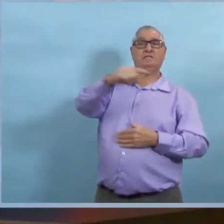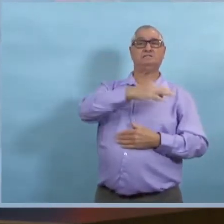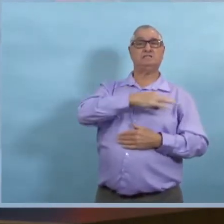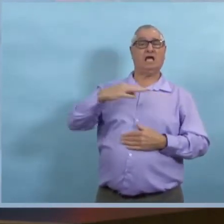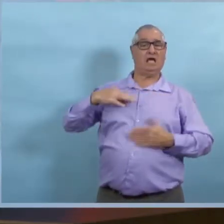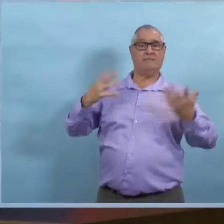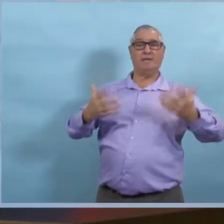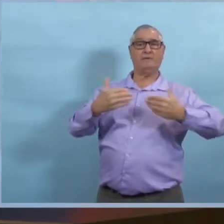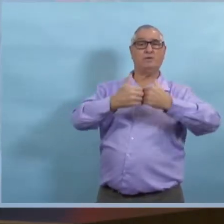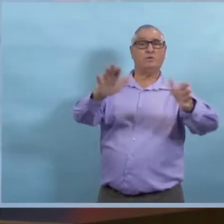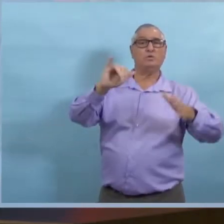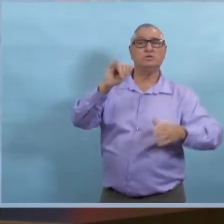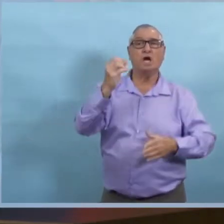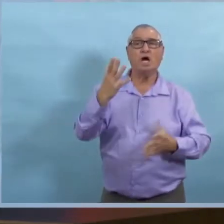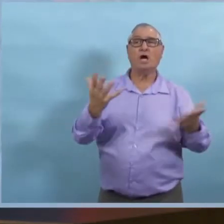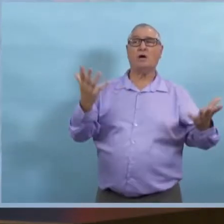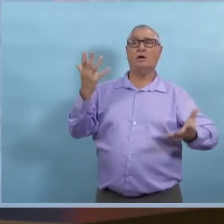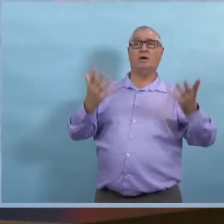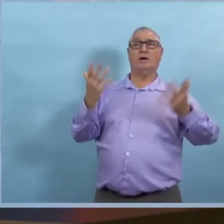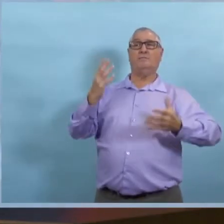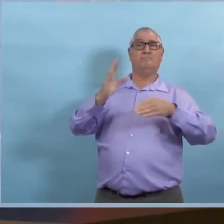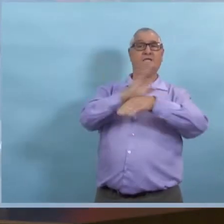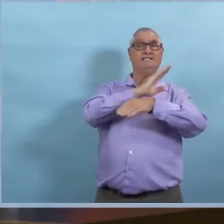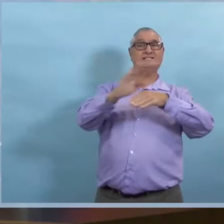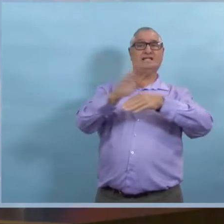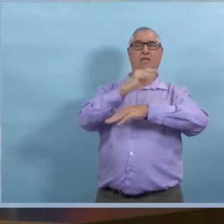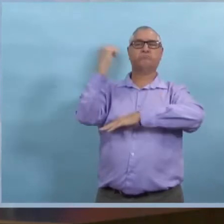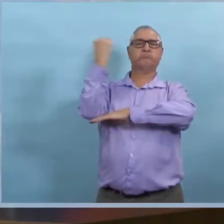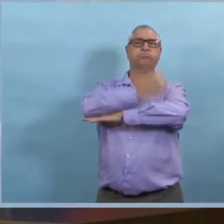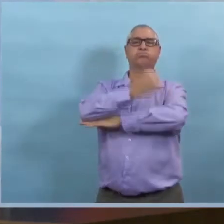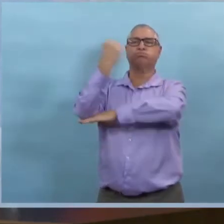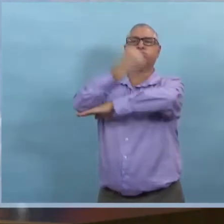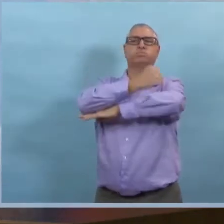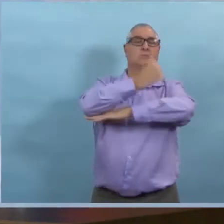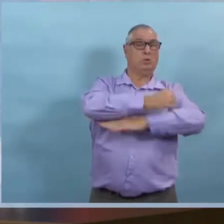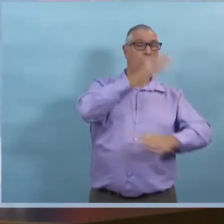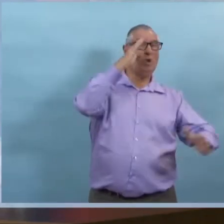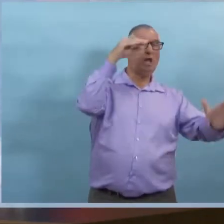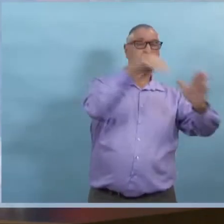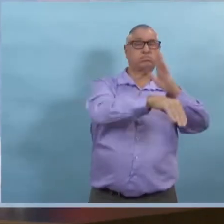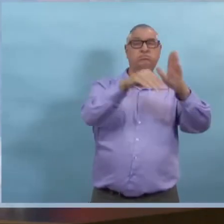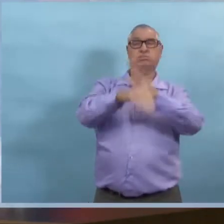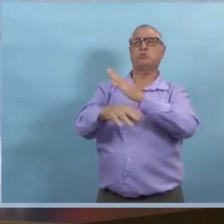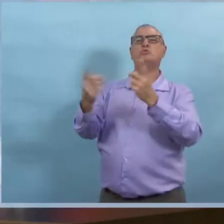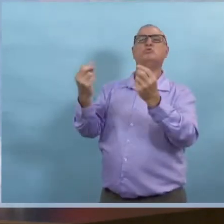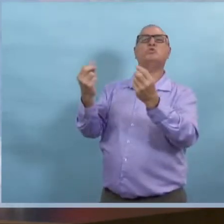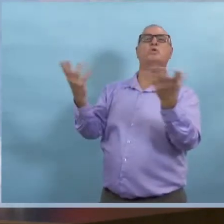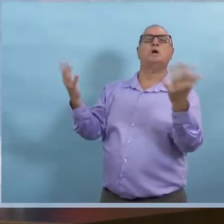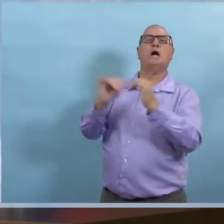répercussions absolument épouvantables sur ces entreprises et ces services. Il des emplois qui vont perdre leur travail.